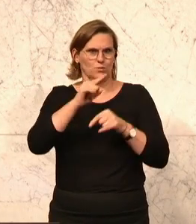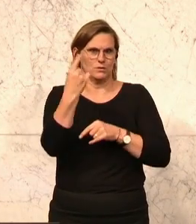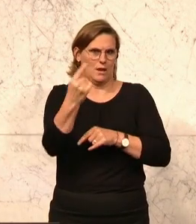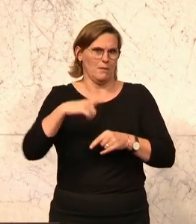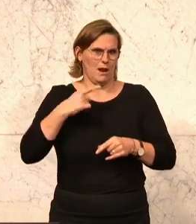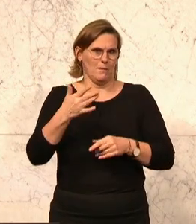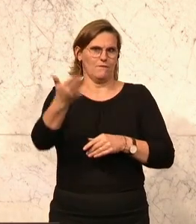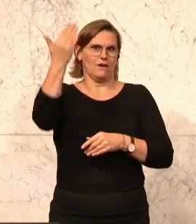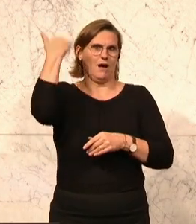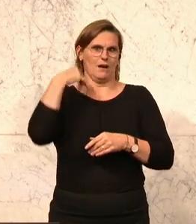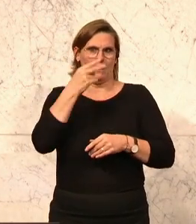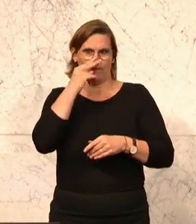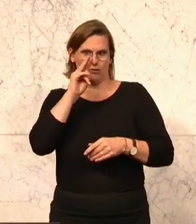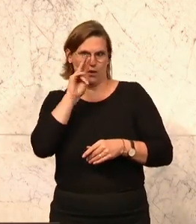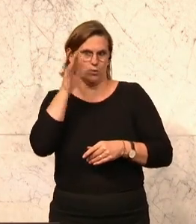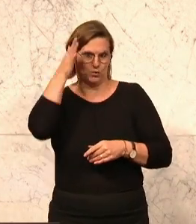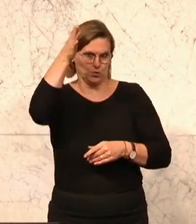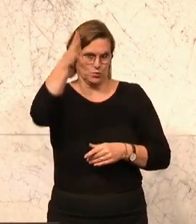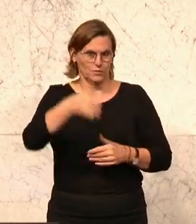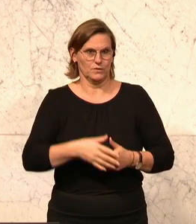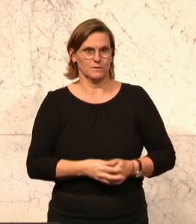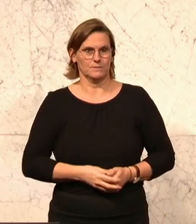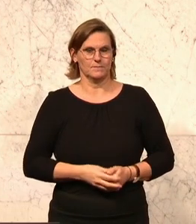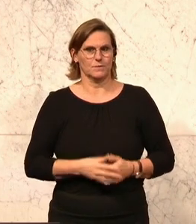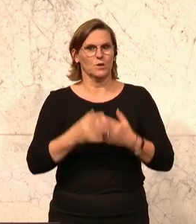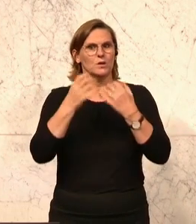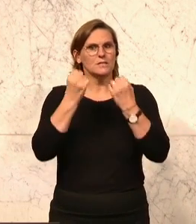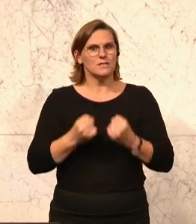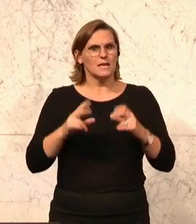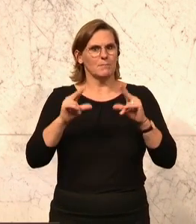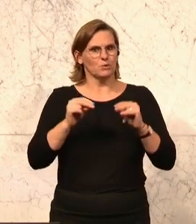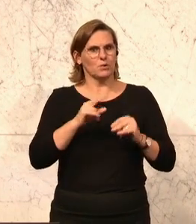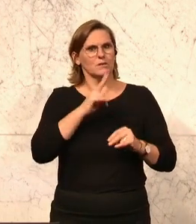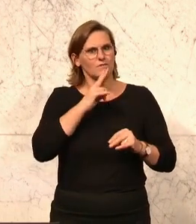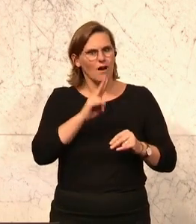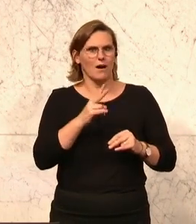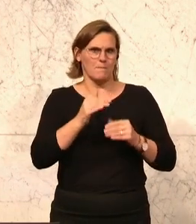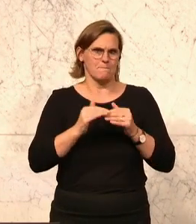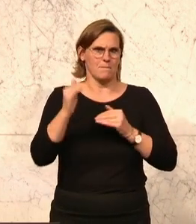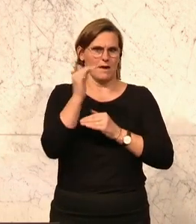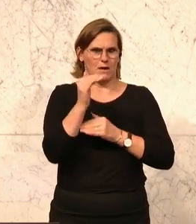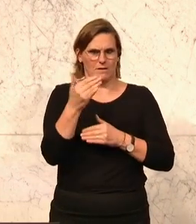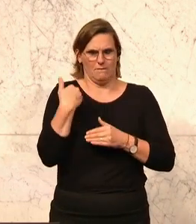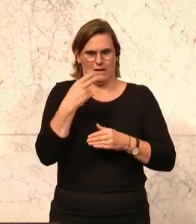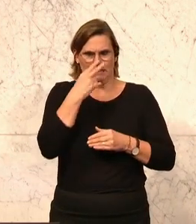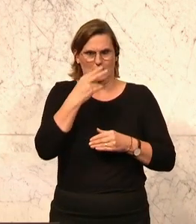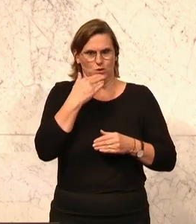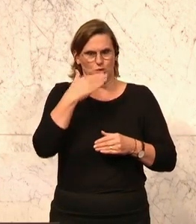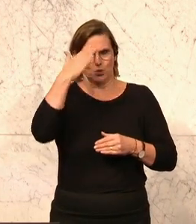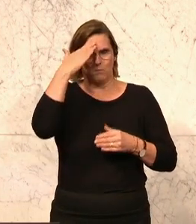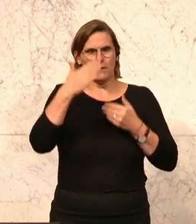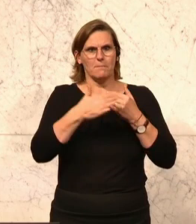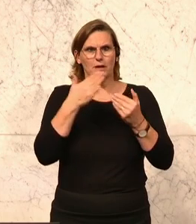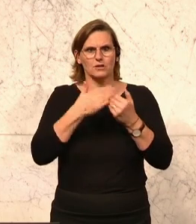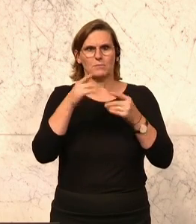Wir schauen uns die richtigen Realitäten an. Und Sicherheit bedeutet definitiv ein Jahr. Wie wir diesen Sommer gesehen haben, wir können zum Beispiel